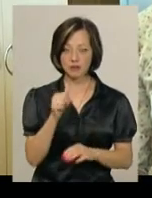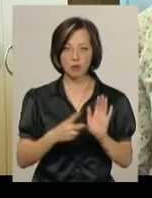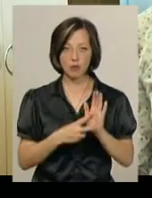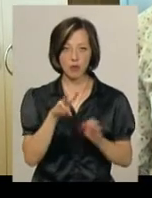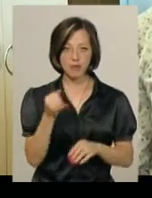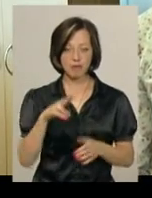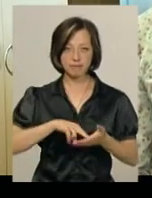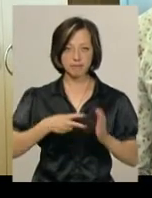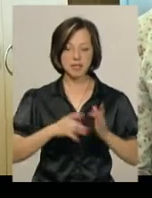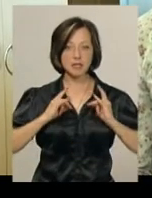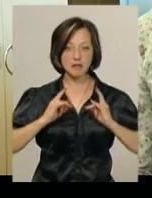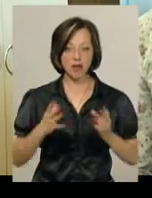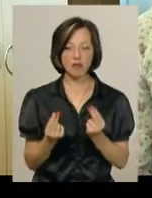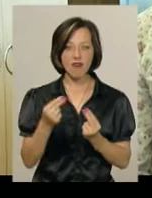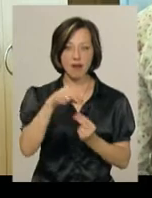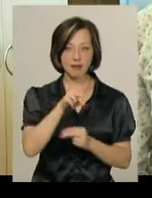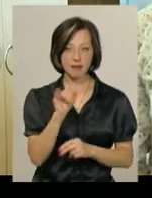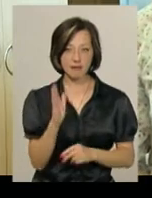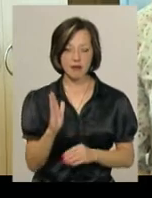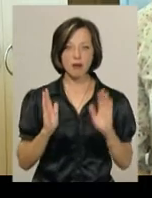липні, у нас заплановано свято Вареників.